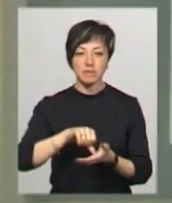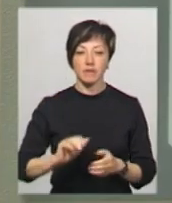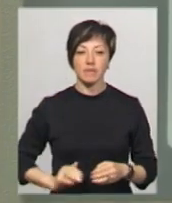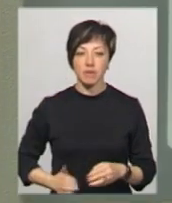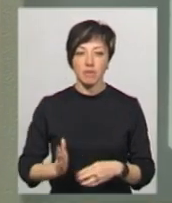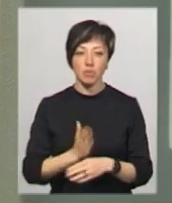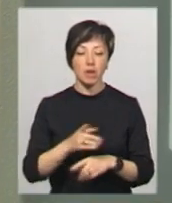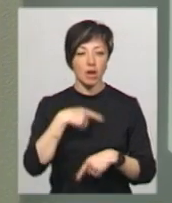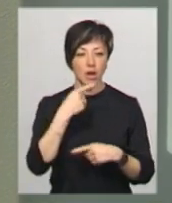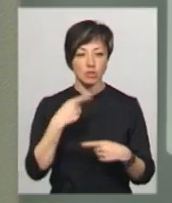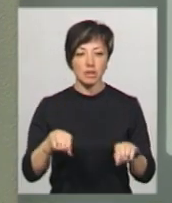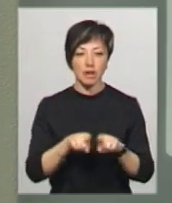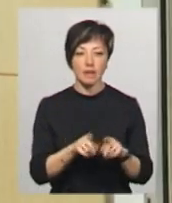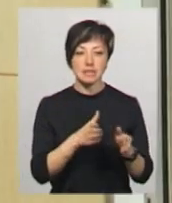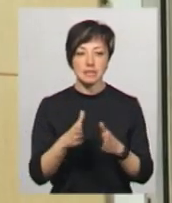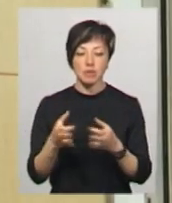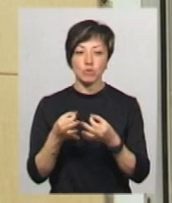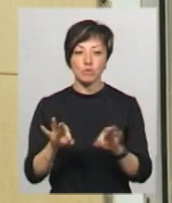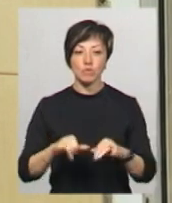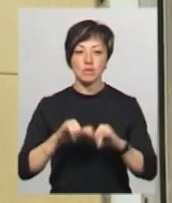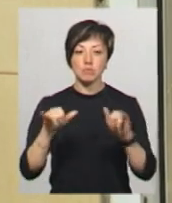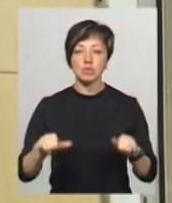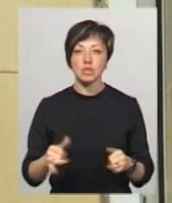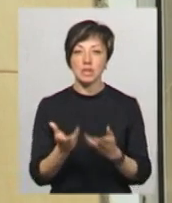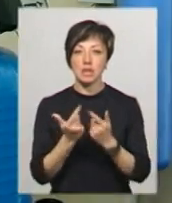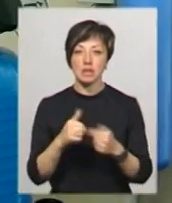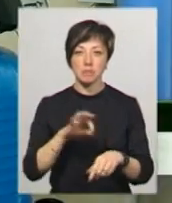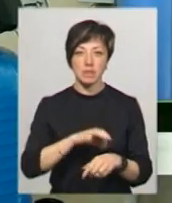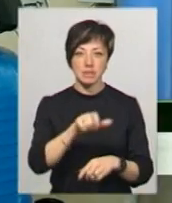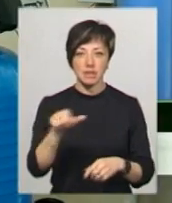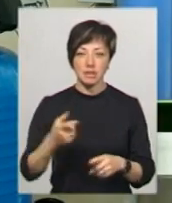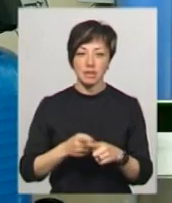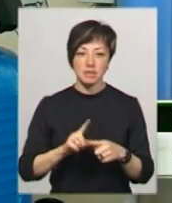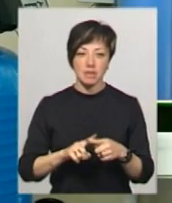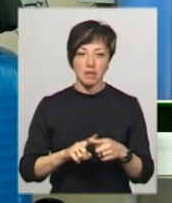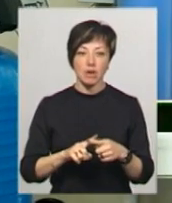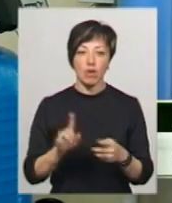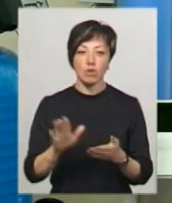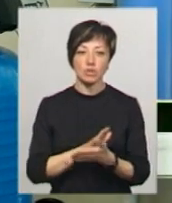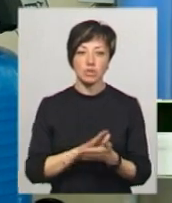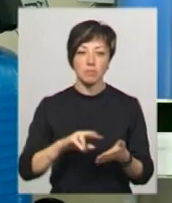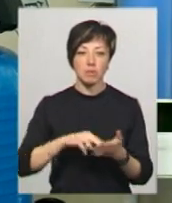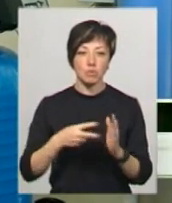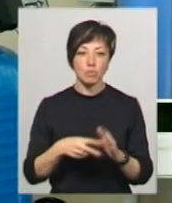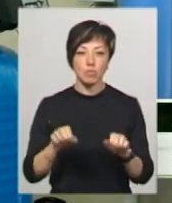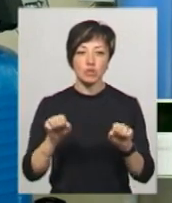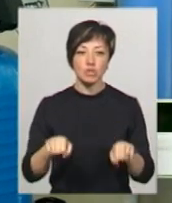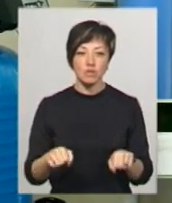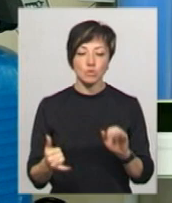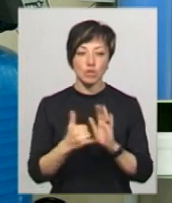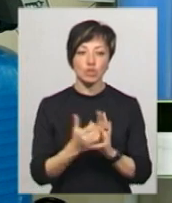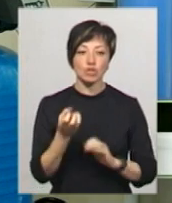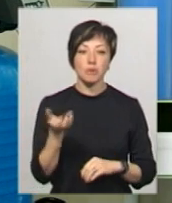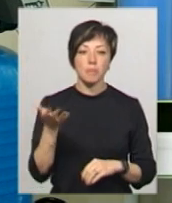фірми виробника каже, що така система дозволить збільшити кількість пацієнтів. Ця водоочистка передбачає можливість встановлення ще п'ятьох